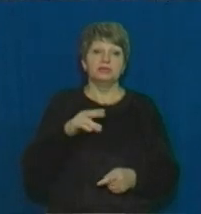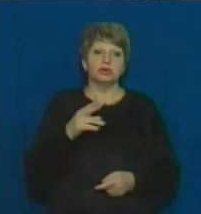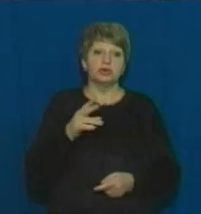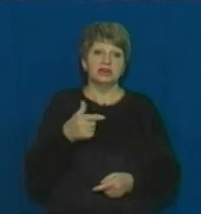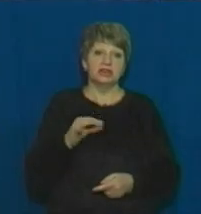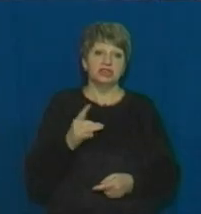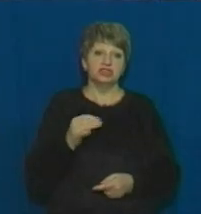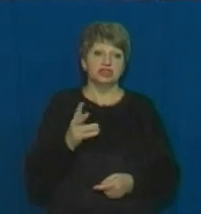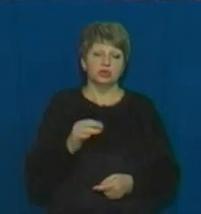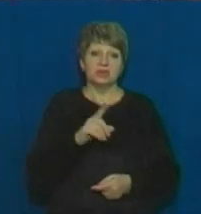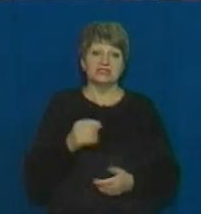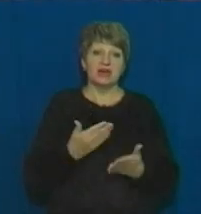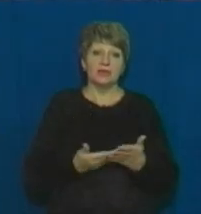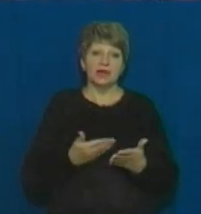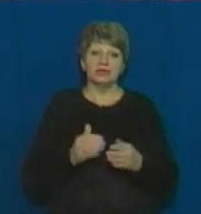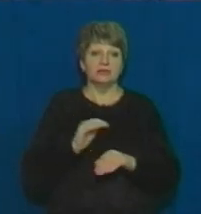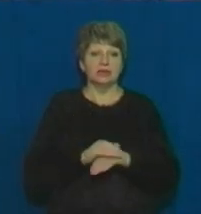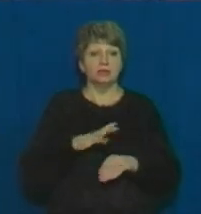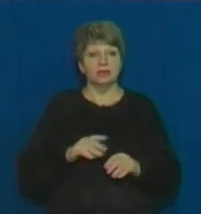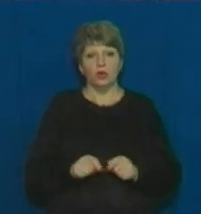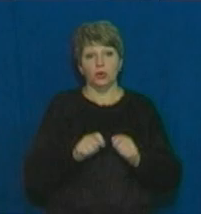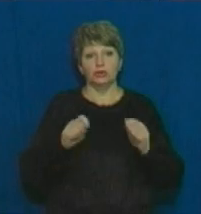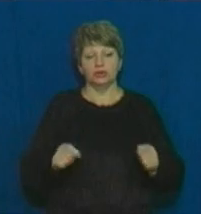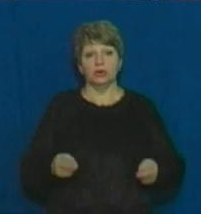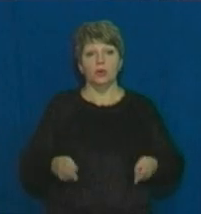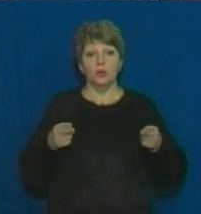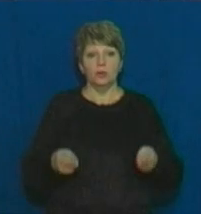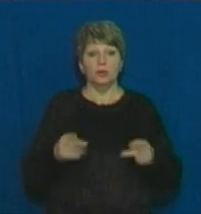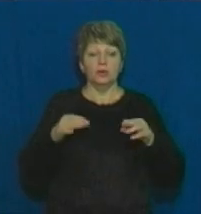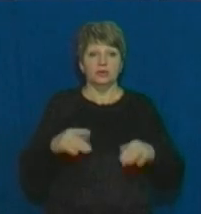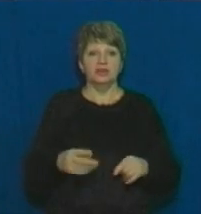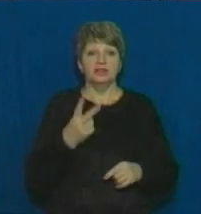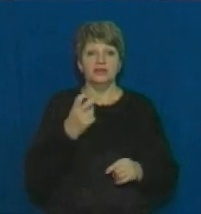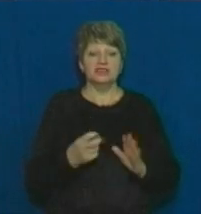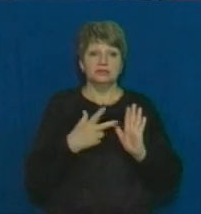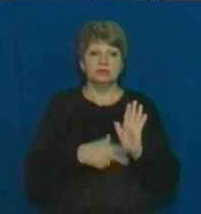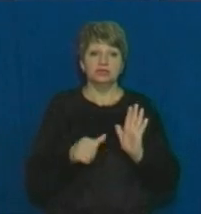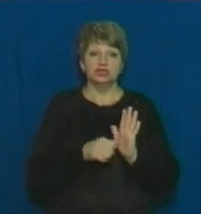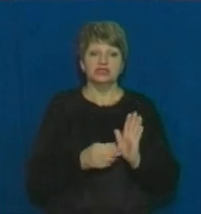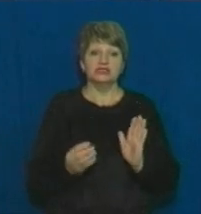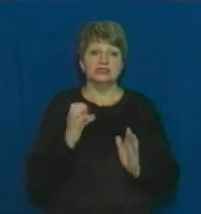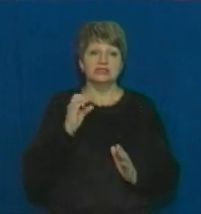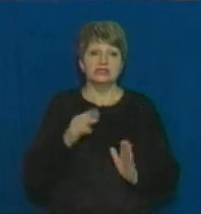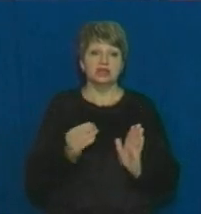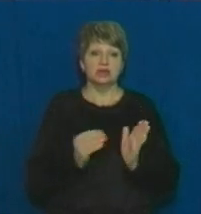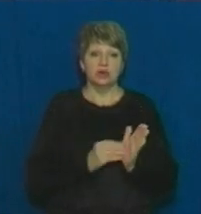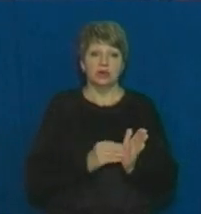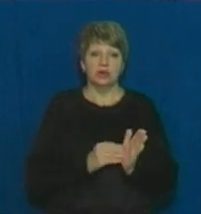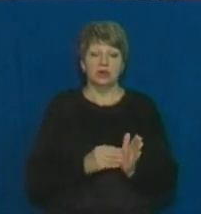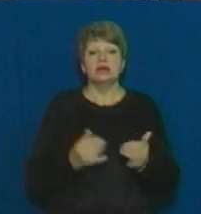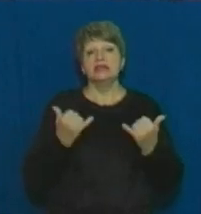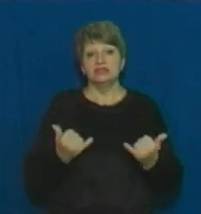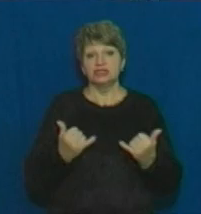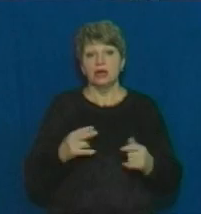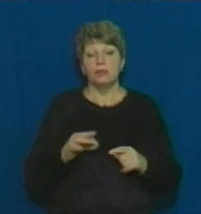Грищенко. За даним фактом було відкрите кримінальне провадження чесна 2 статті 266 Кримінального кодексу України. Зараз по